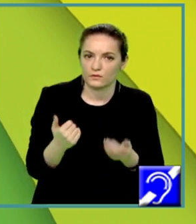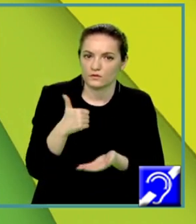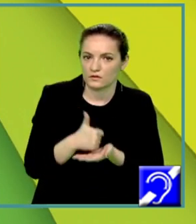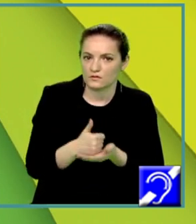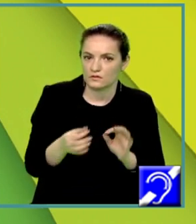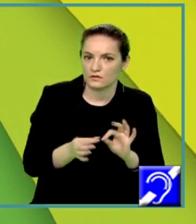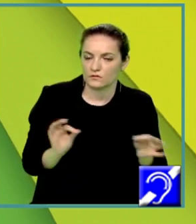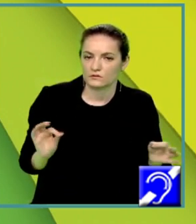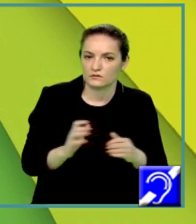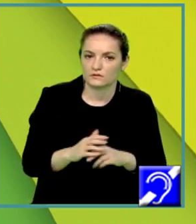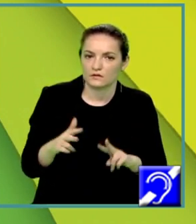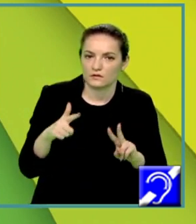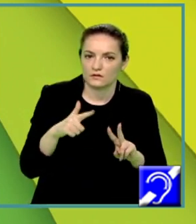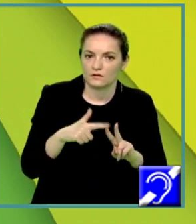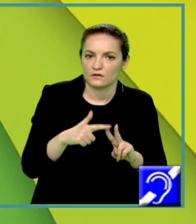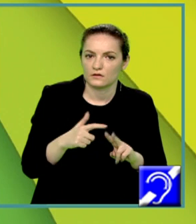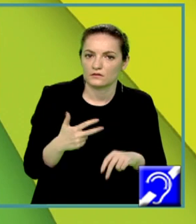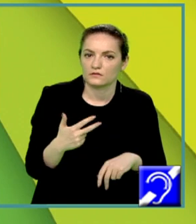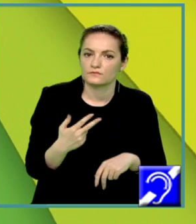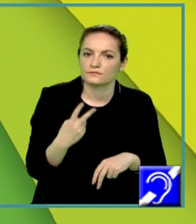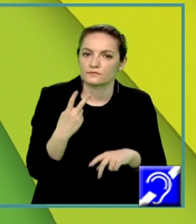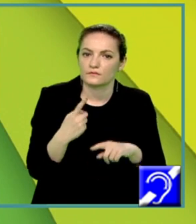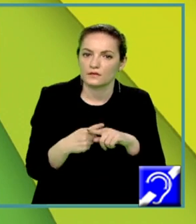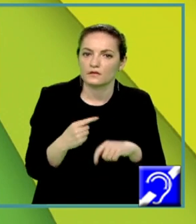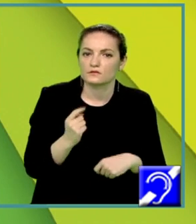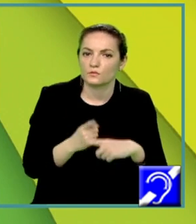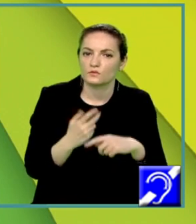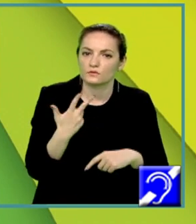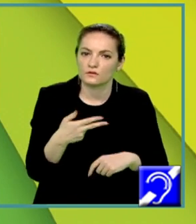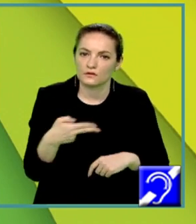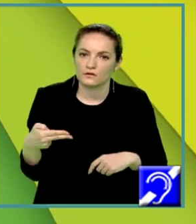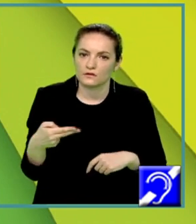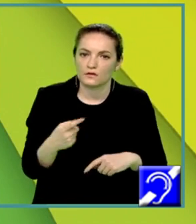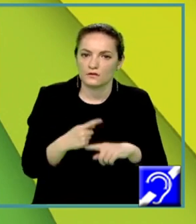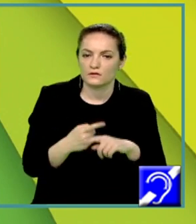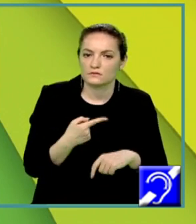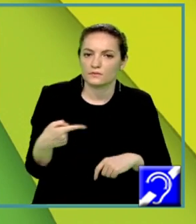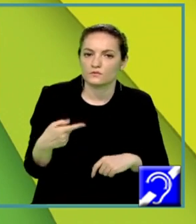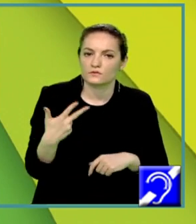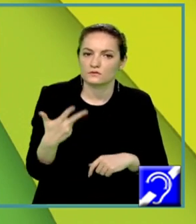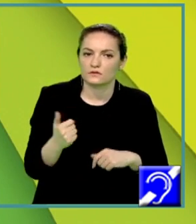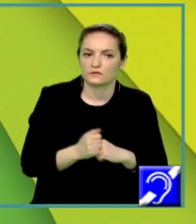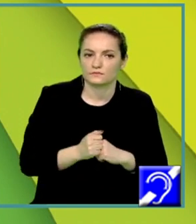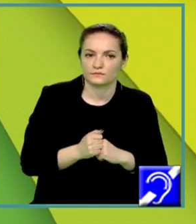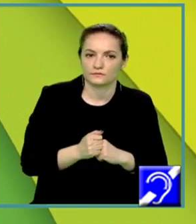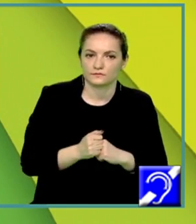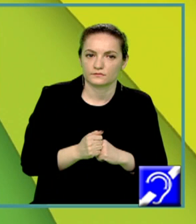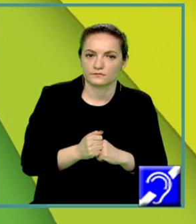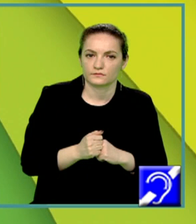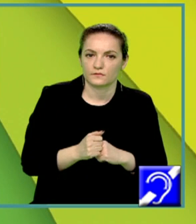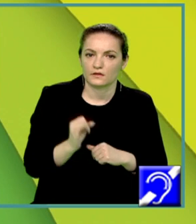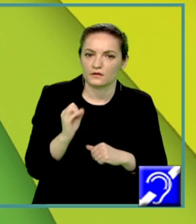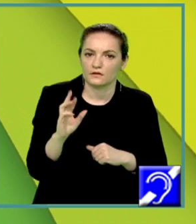ecuația. Radical din x plus 3 este egal cu x minus 3. Este vorba de o ecuație